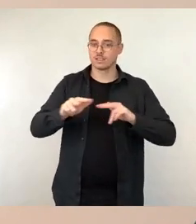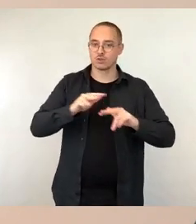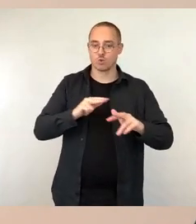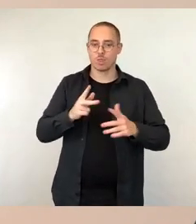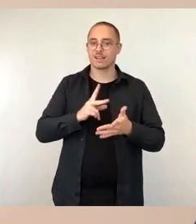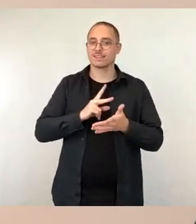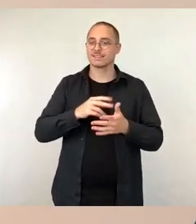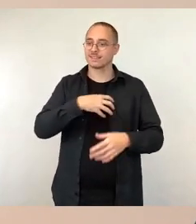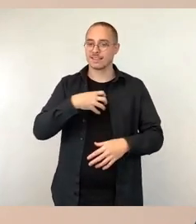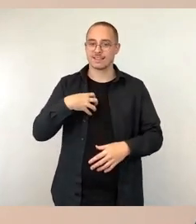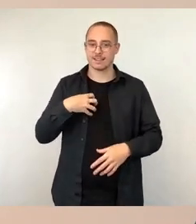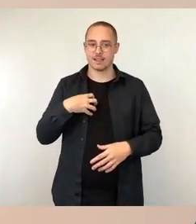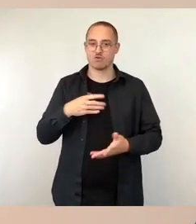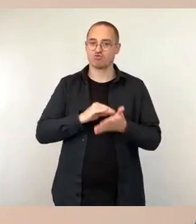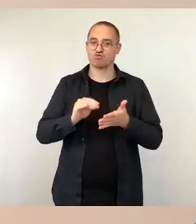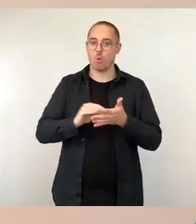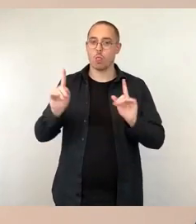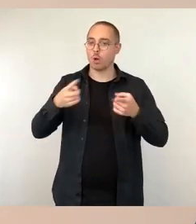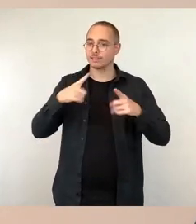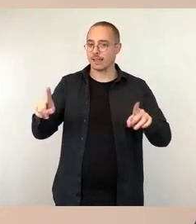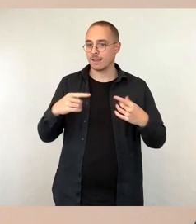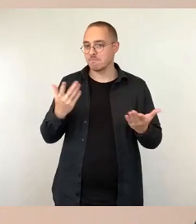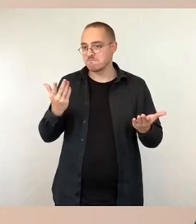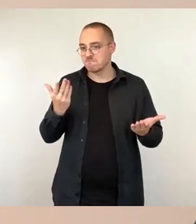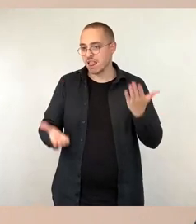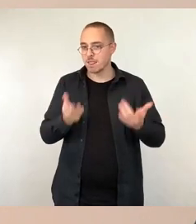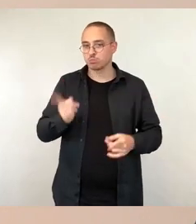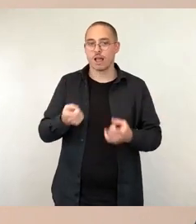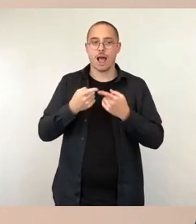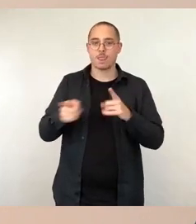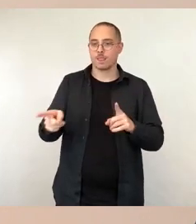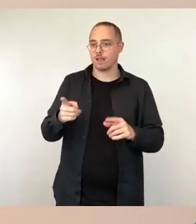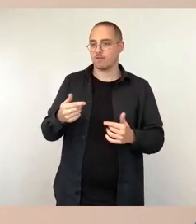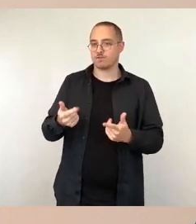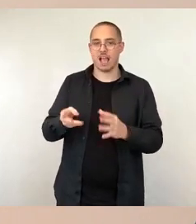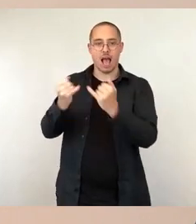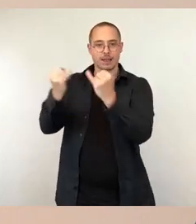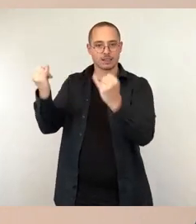gegebenenfalls an eine andere Einrichtung andocken, aber auch das braucht Personalressource.